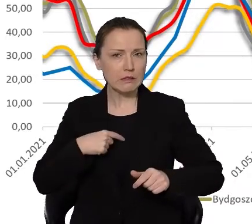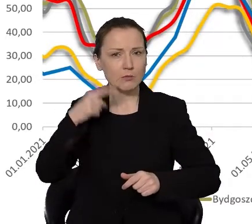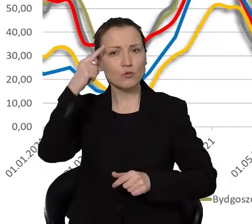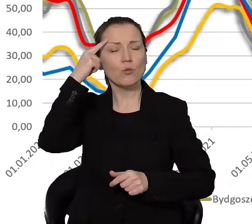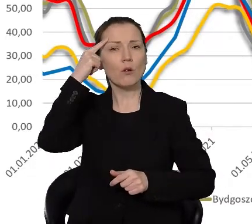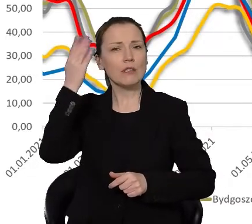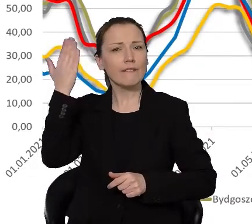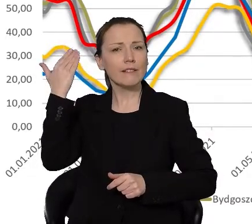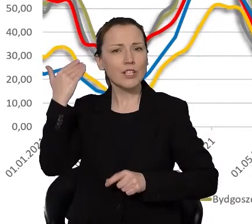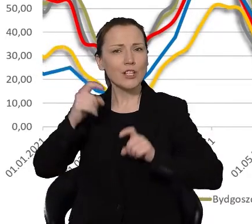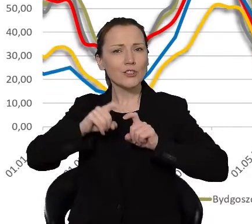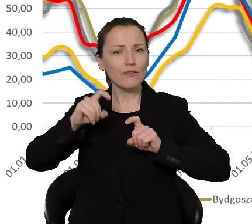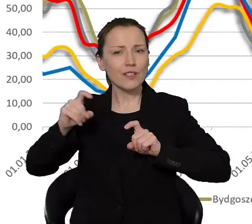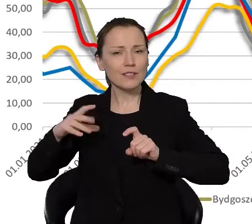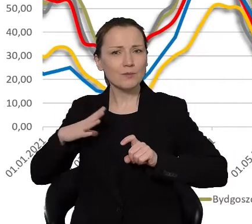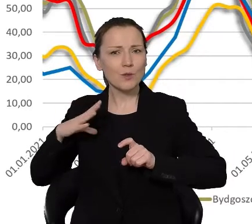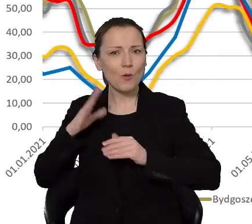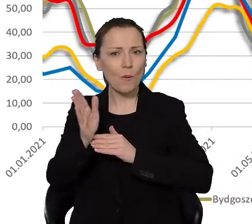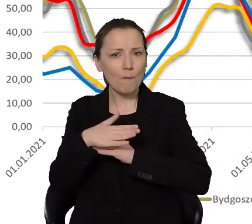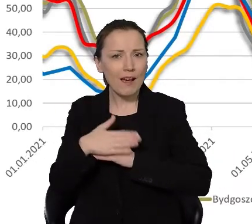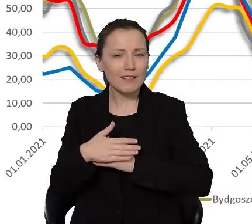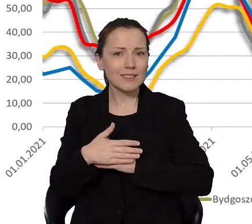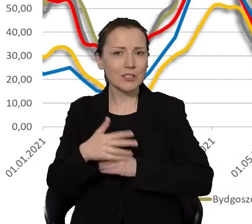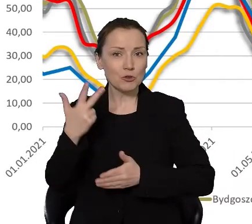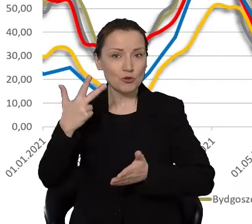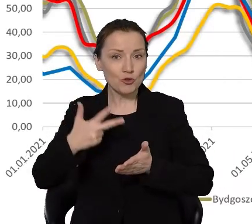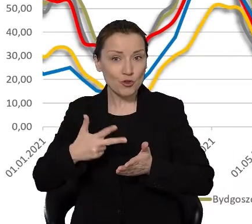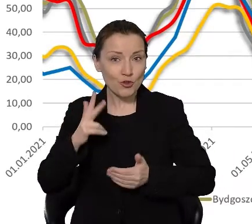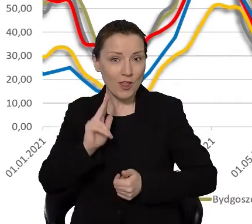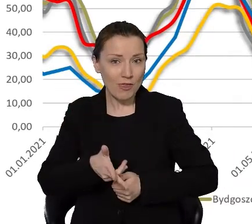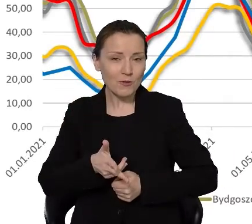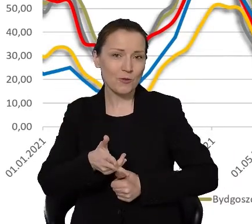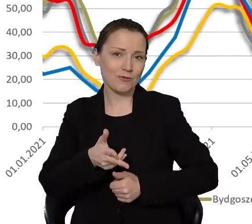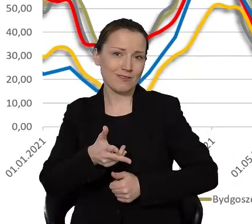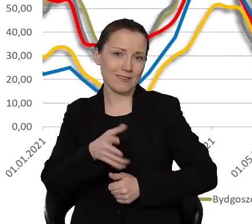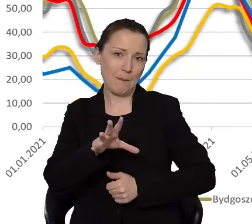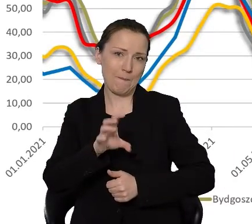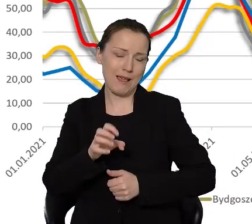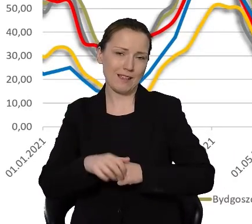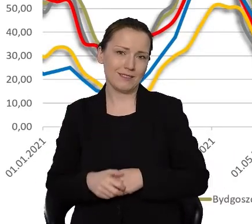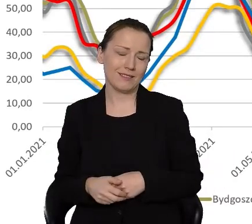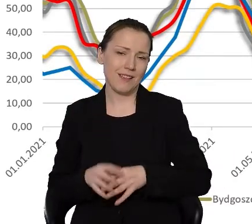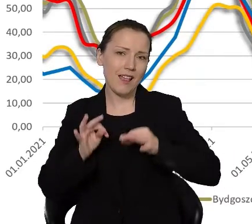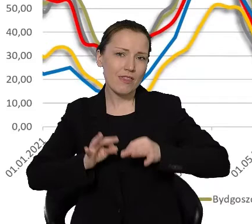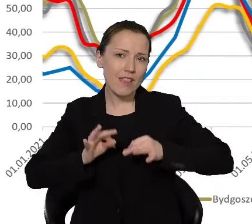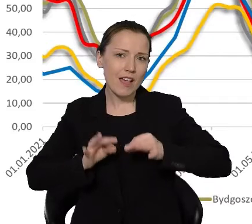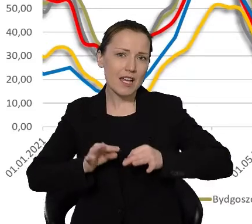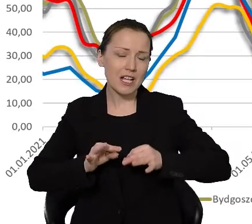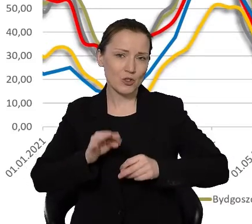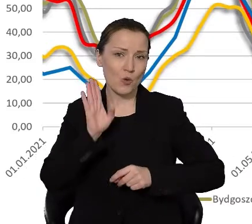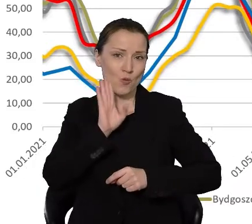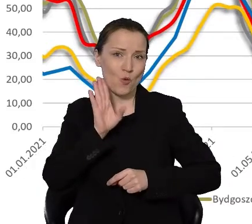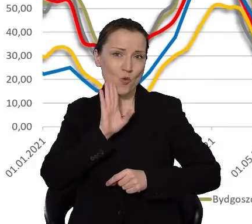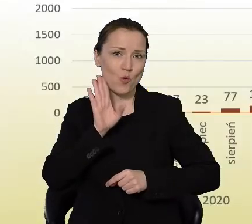wcześniejszego wykresu w marcu 3500, czy teraz porównywalna liczba